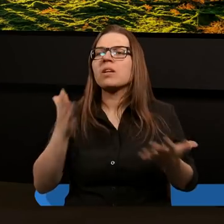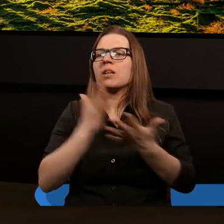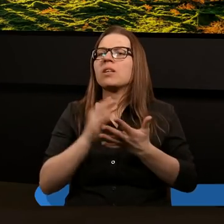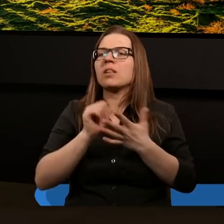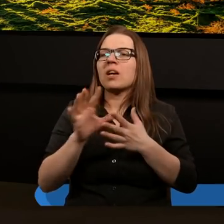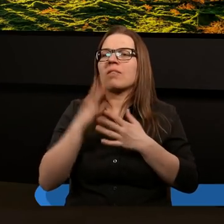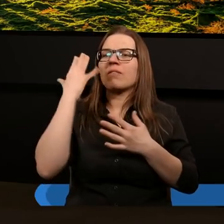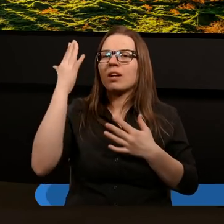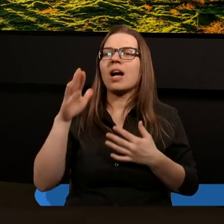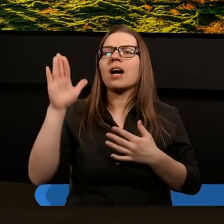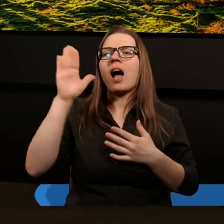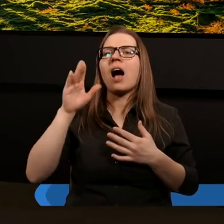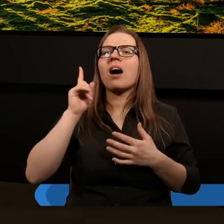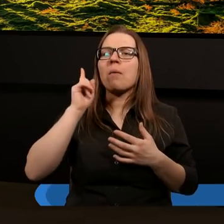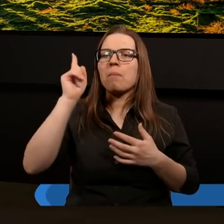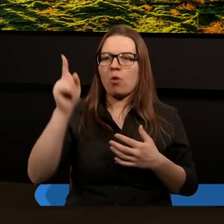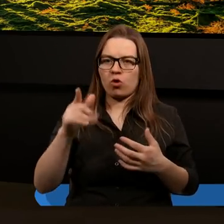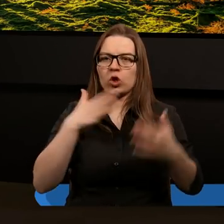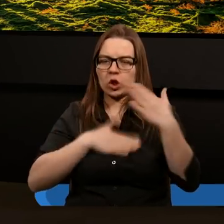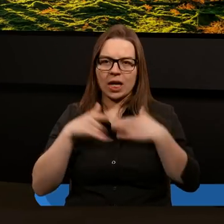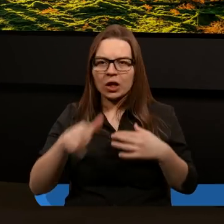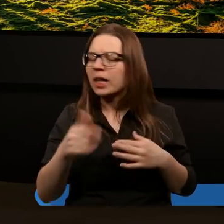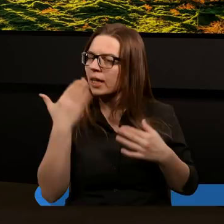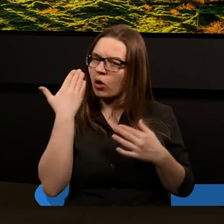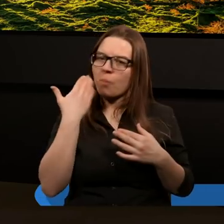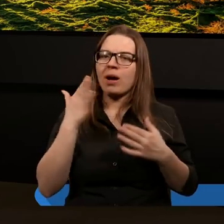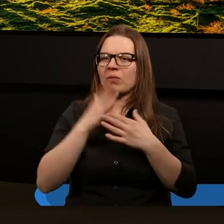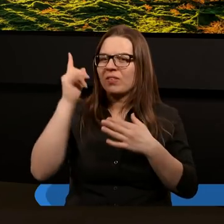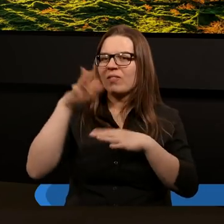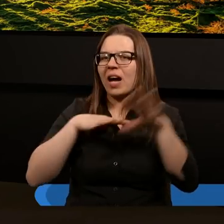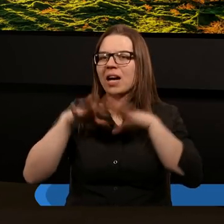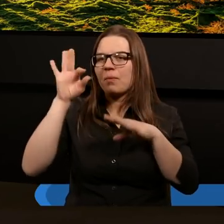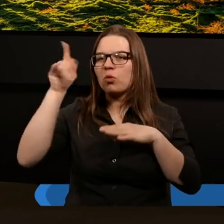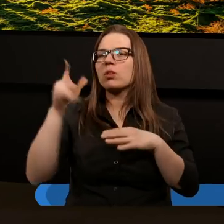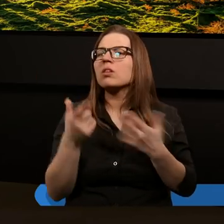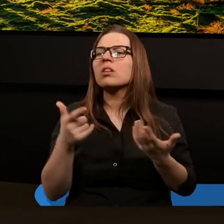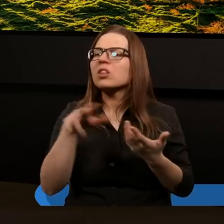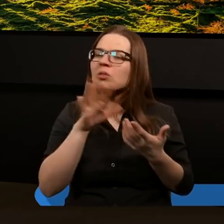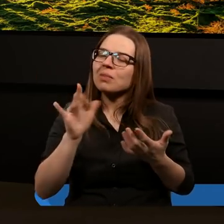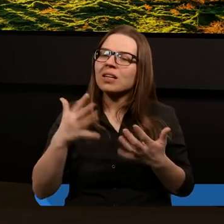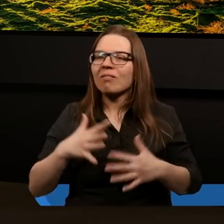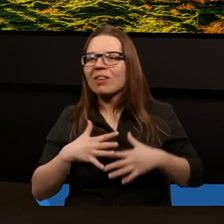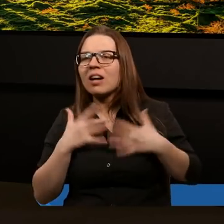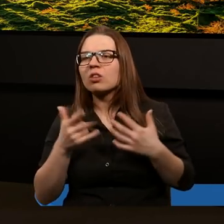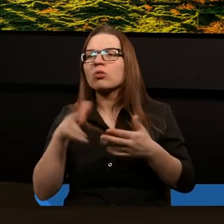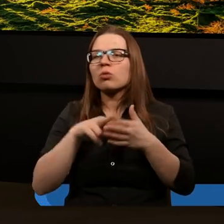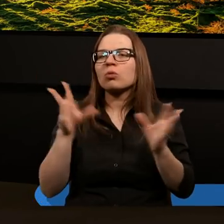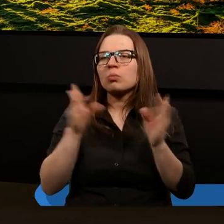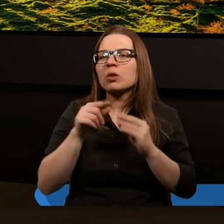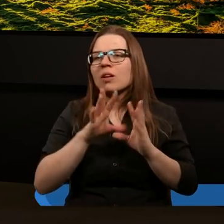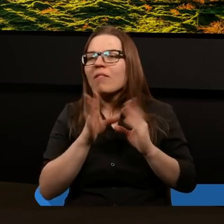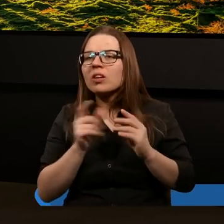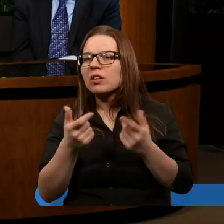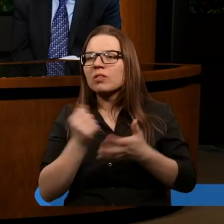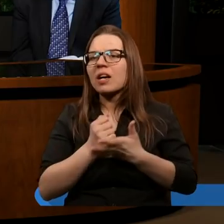jest w rękach Pana Boga. Cieszę się z tego powodu. Jakie wy jeszcze macie takie wrażenie sumujące, kończące?